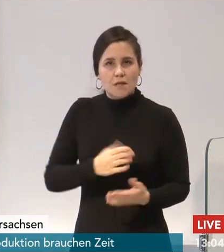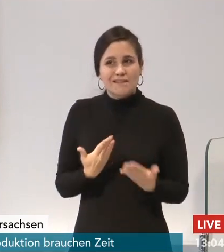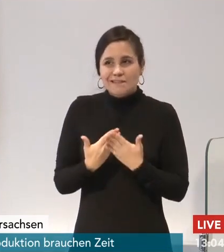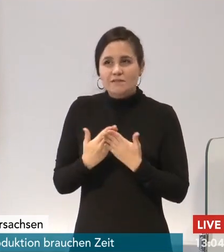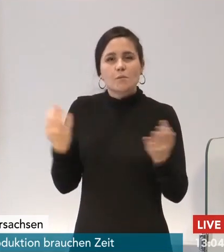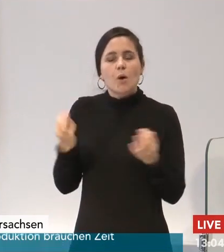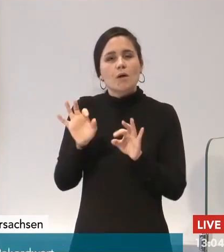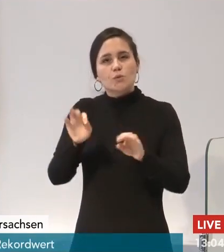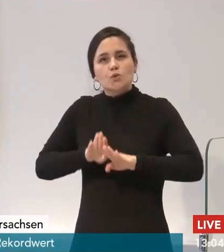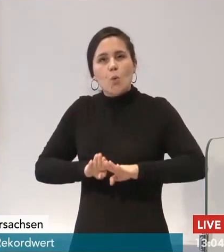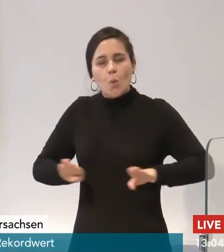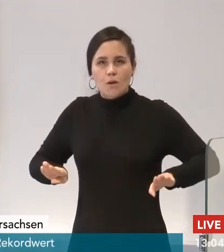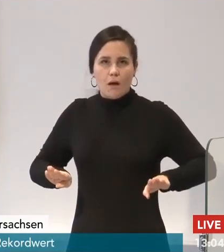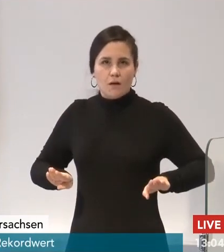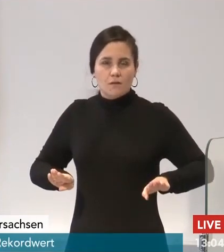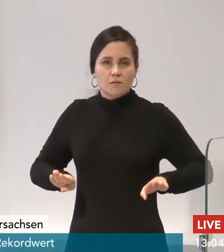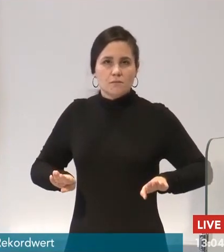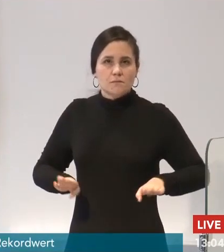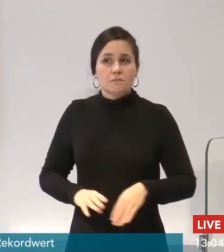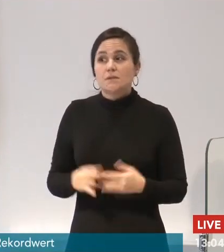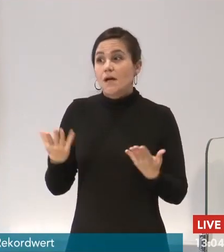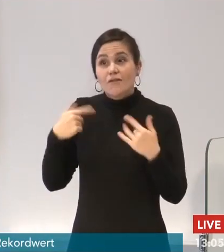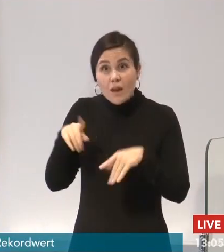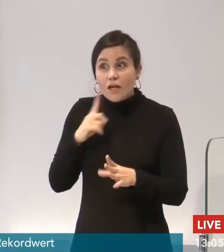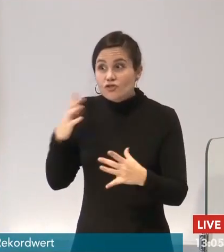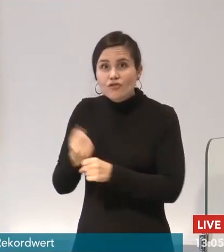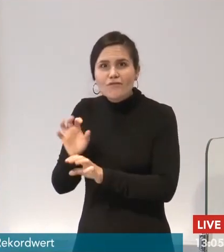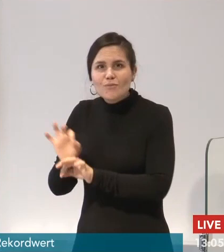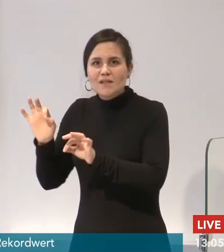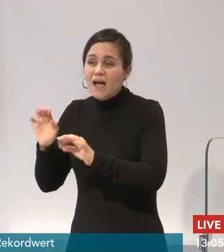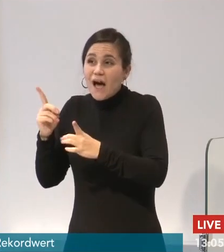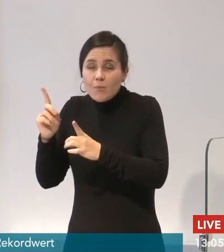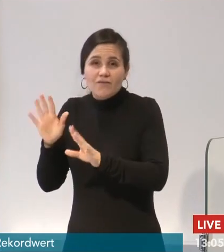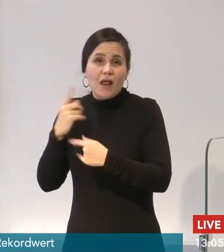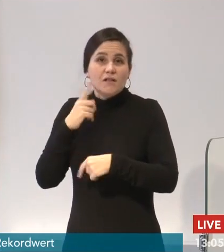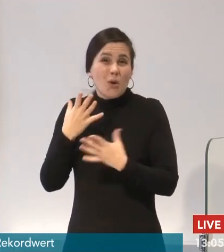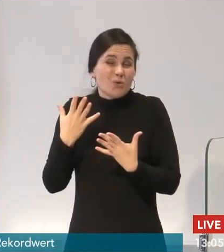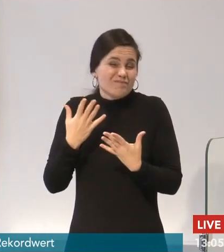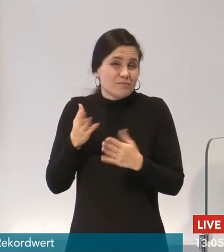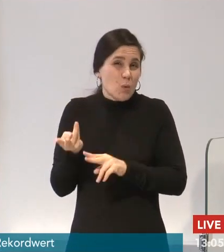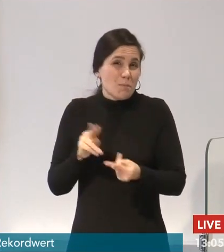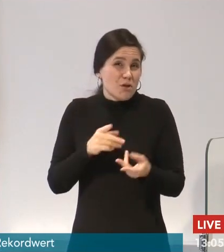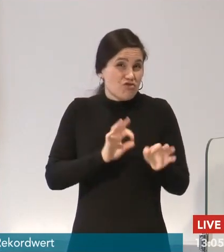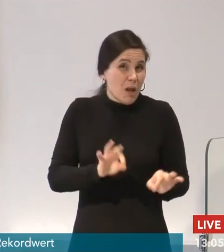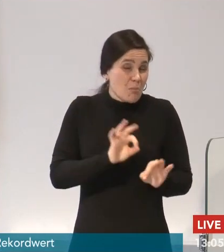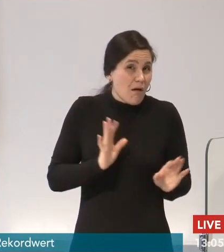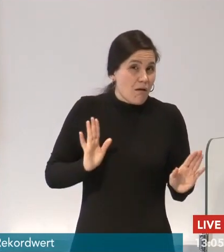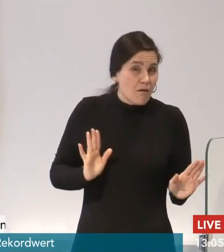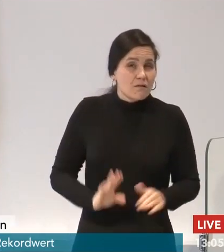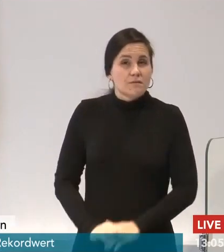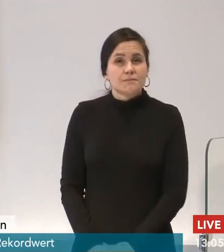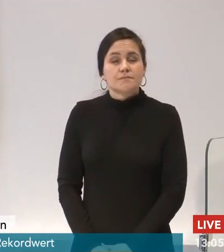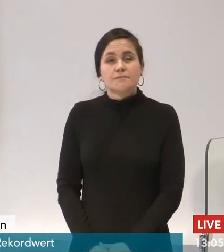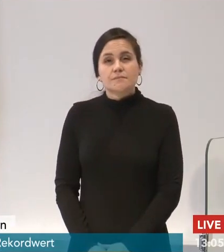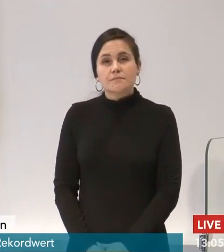Wie gesagt, es kann besser werden, es kann auch schlechter werden. Vieles von dem, was in den einzelnen